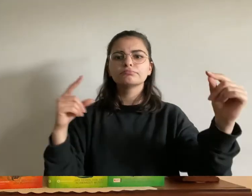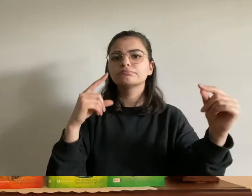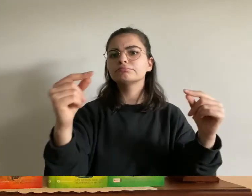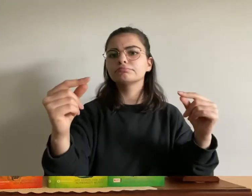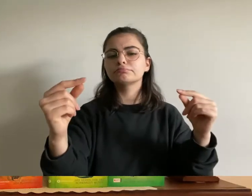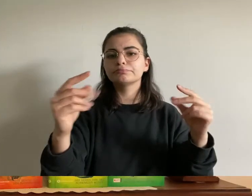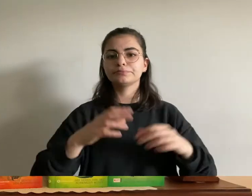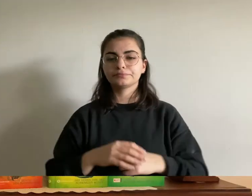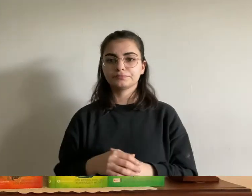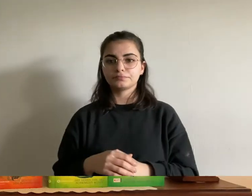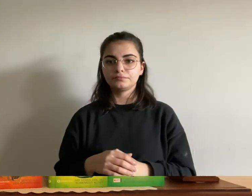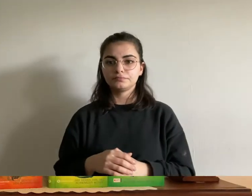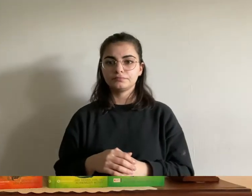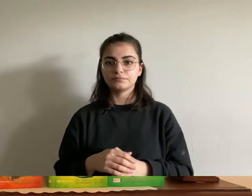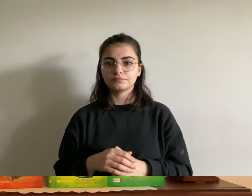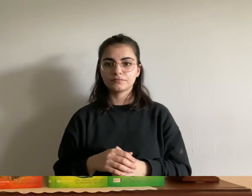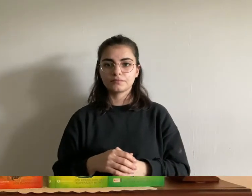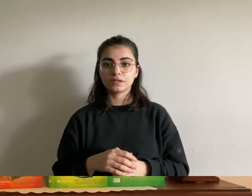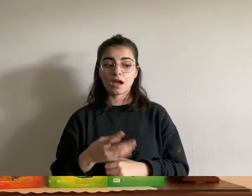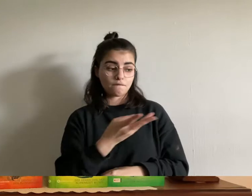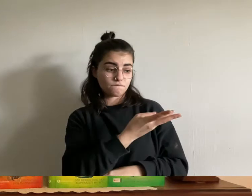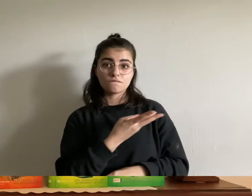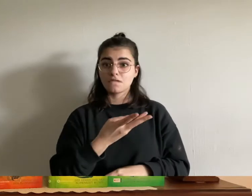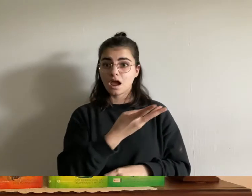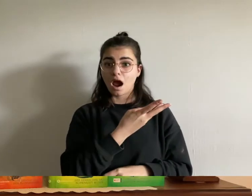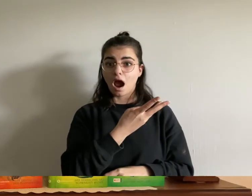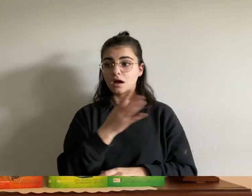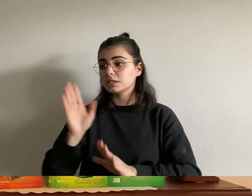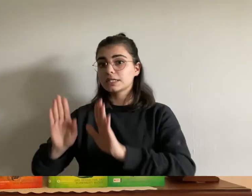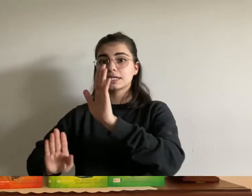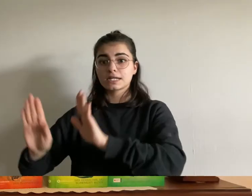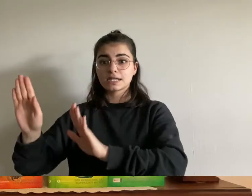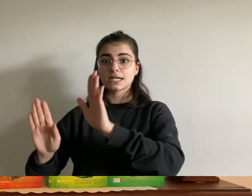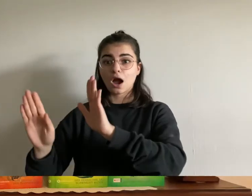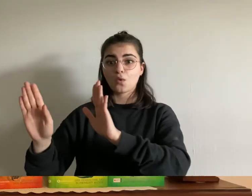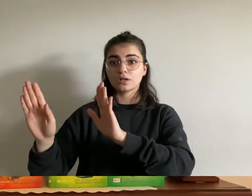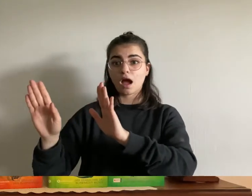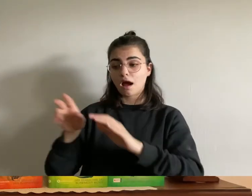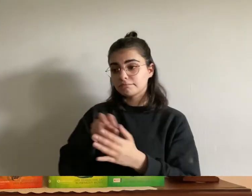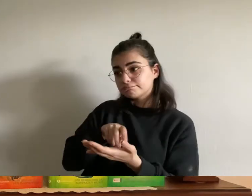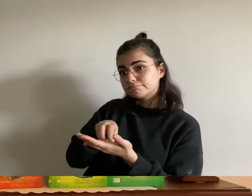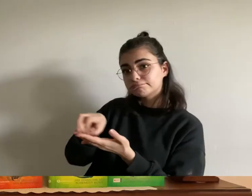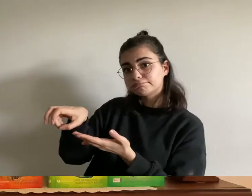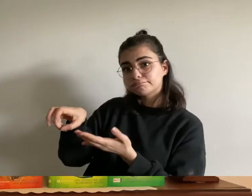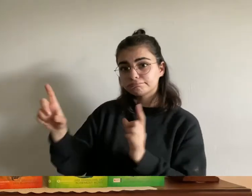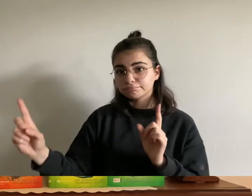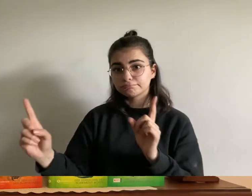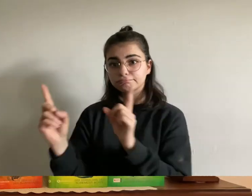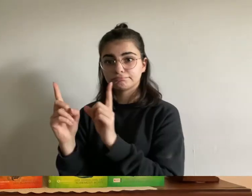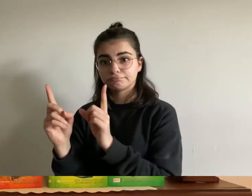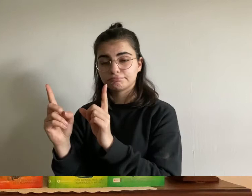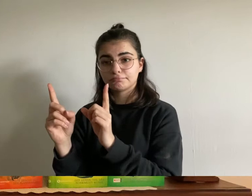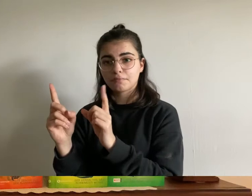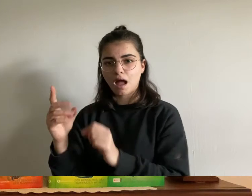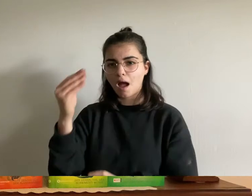holzwagen wo der gaukler gerade dabei war seine sachen zusammen zu packen das ist eine interessante geschichte sagte bang